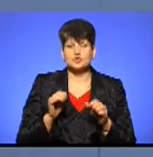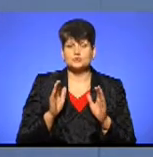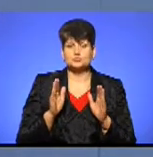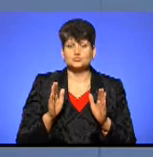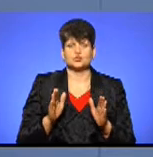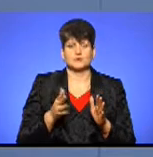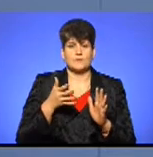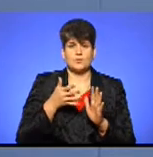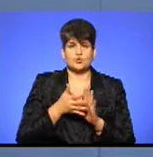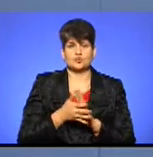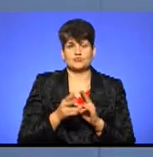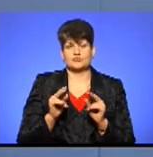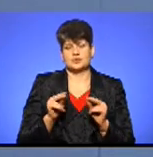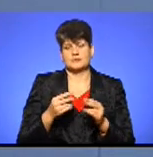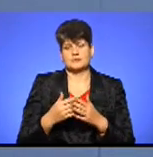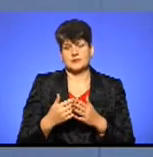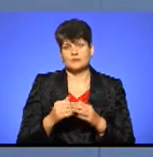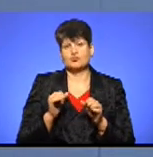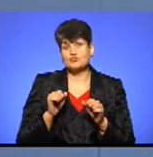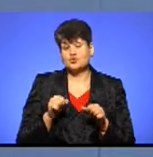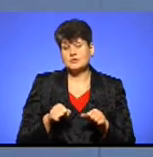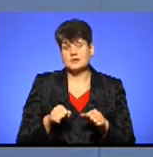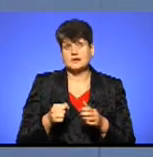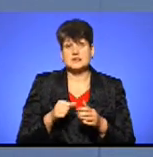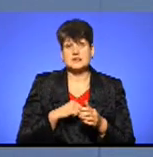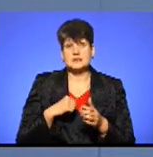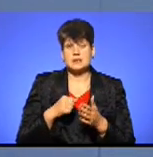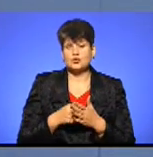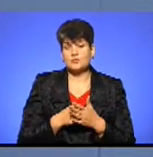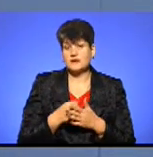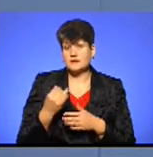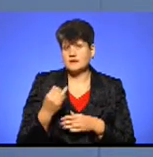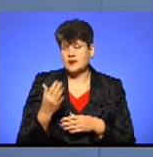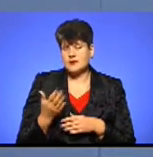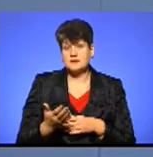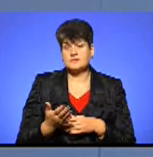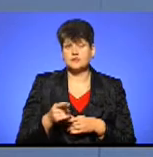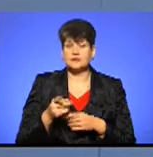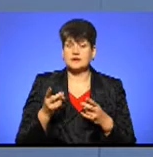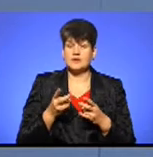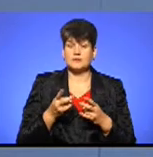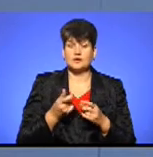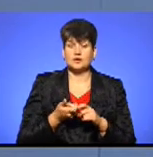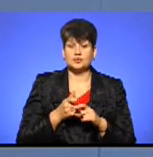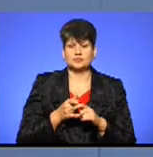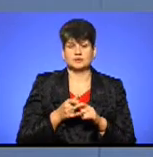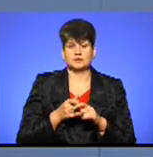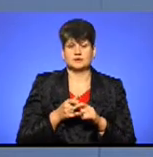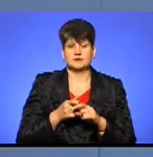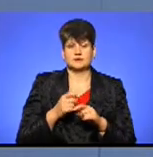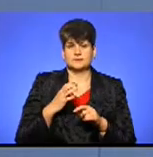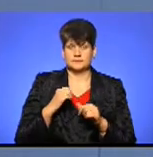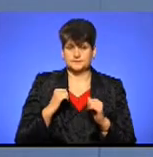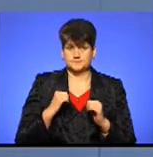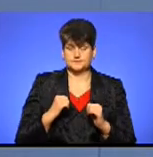прозоро і чесно, наприклад. Можливо, і те саме лобівання інтересів. Тут треба підходити до цього дуже врівноважено, дуже виважено,